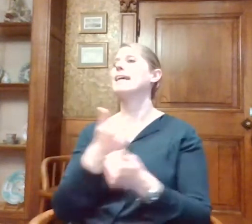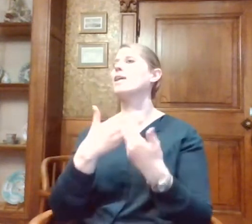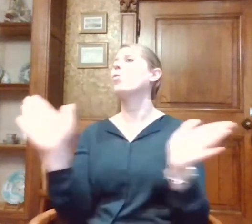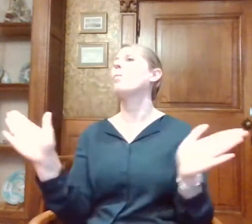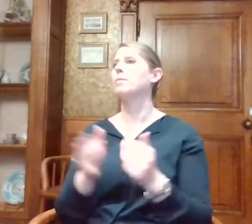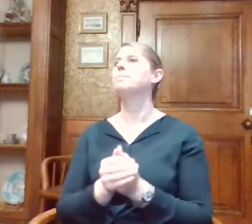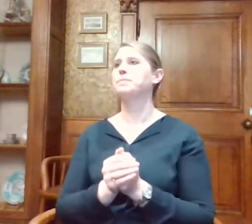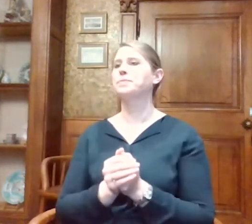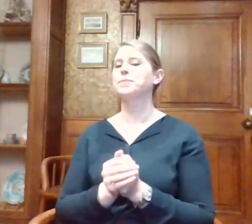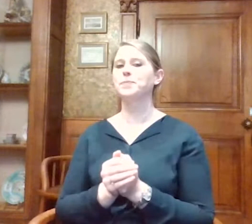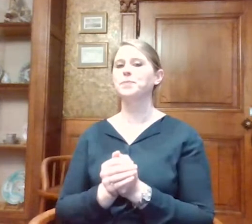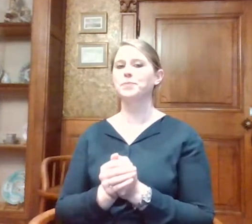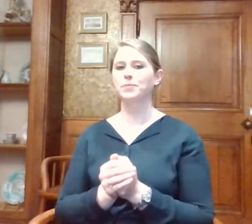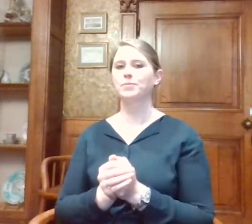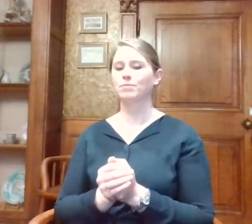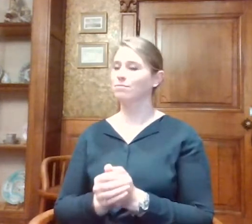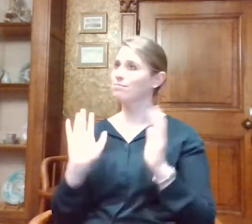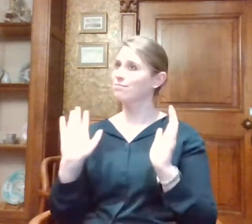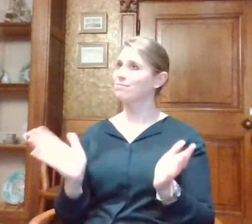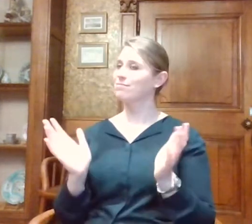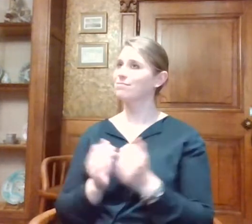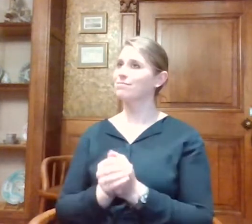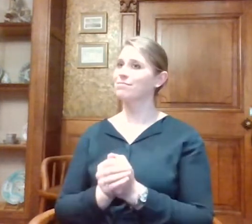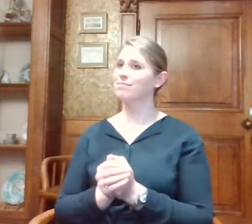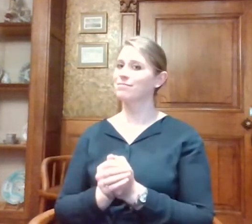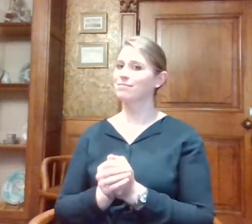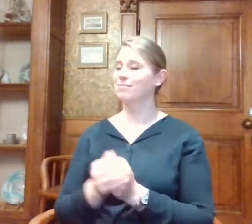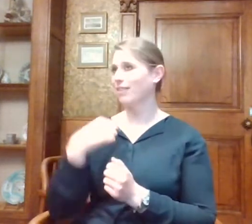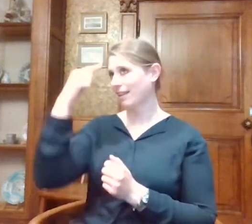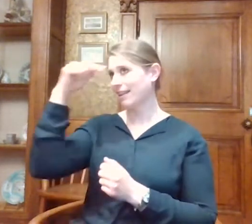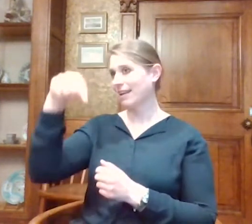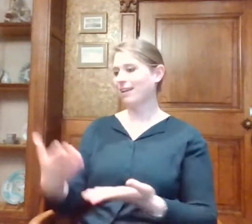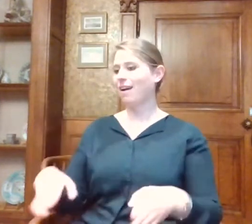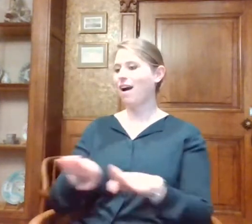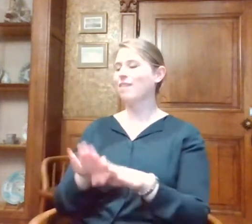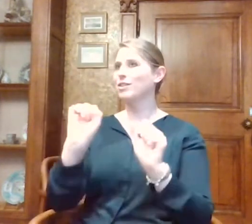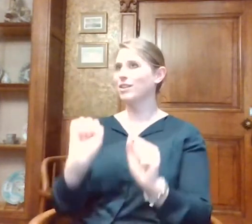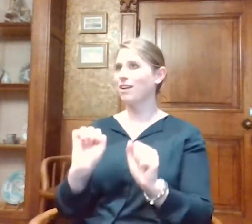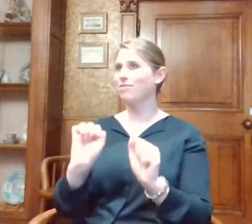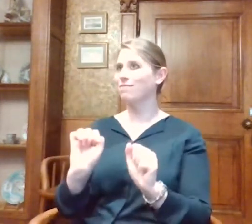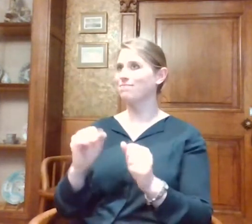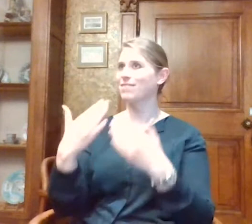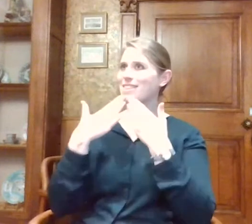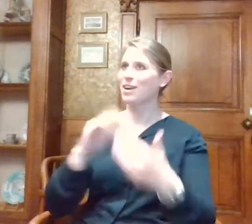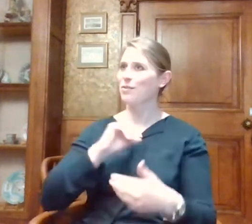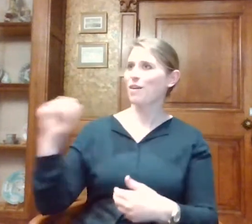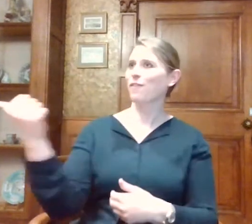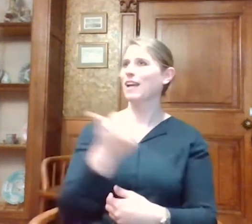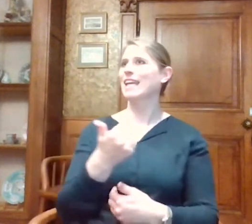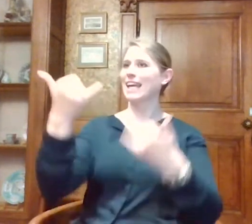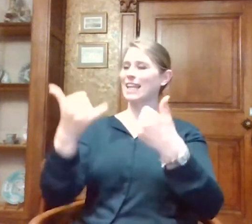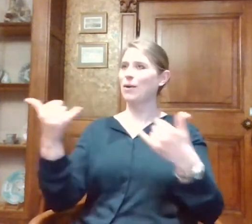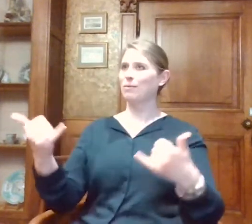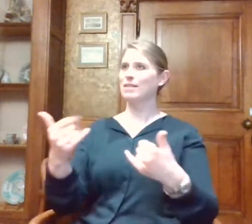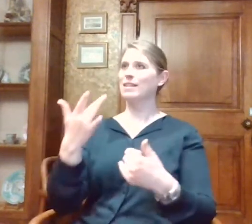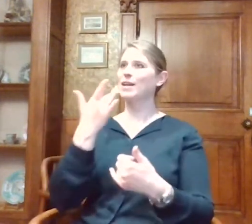kunnen bekijken. Voilà. Dan denk ik dat we hier kunnen afsluiten. Heel erg bedankt dat iedereen aanwezig was. En